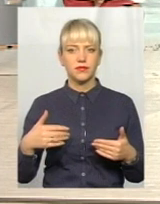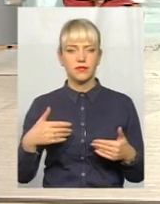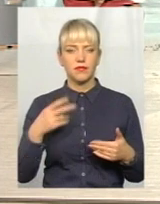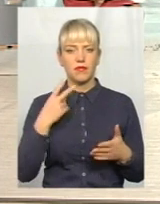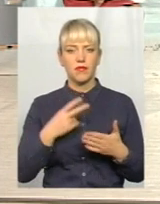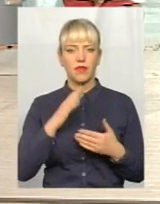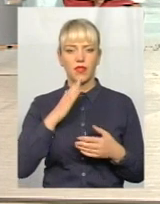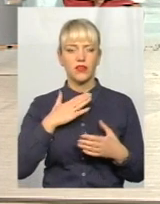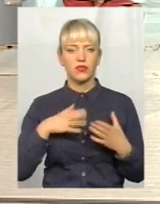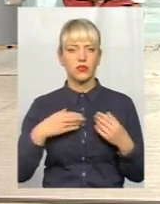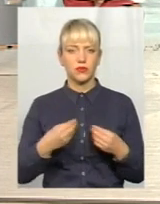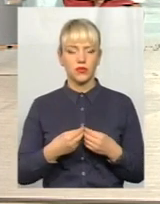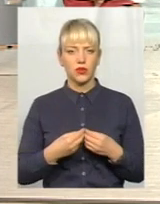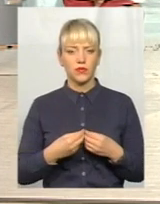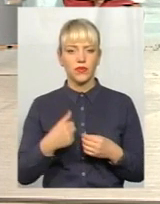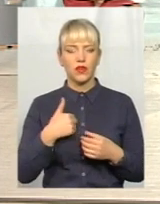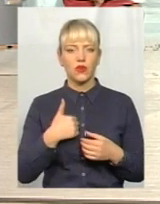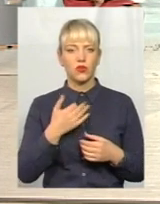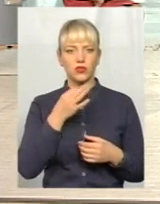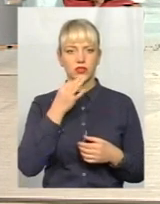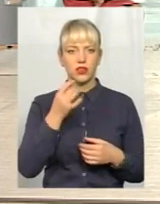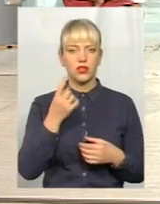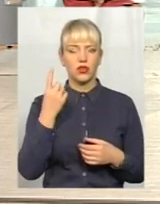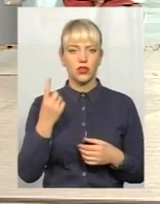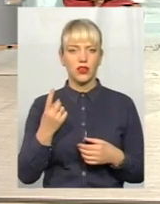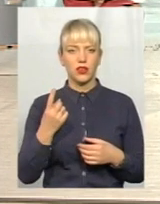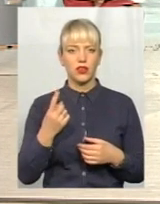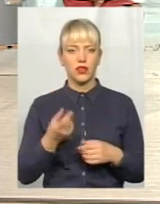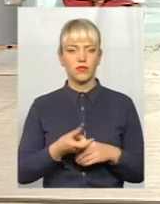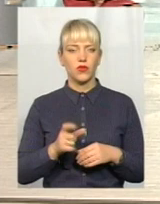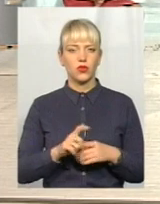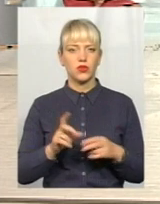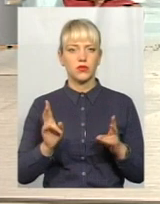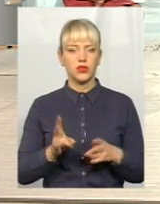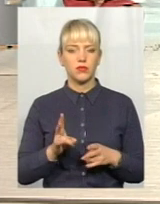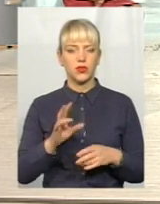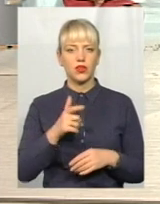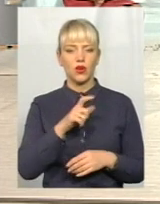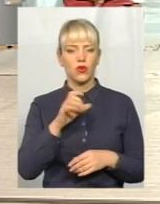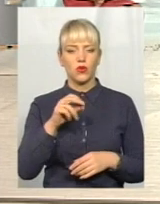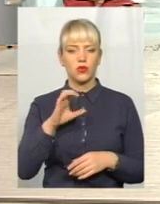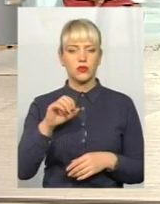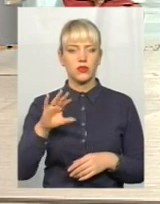Ви знаєте, я хочу сказати одне. Він дуже потрібен. Але потрібен, щоб там часували люди,